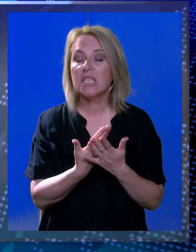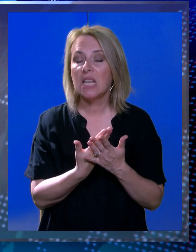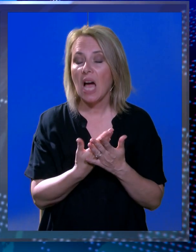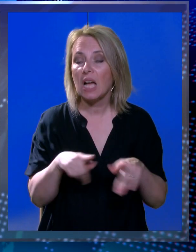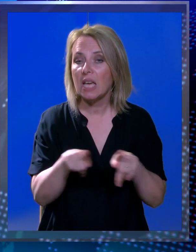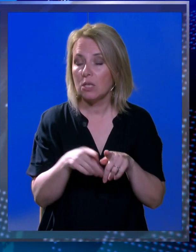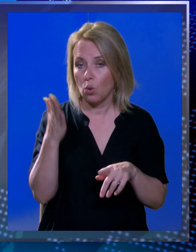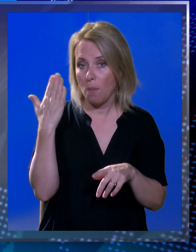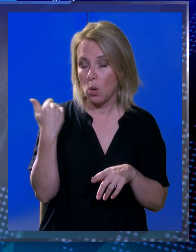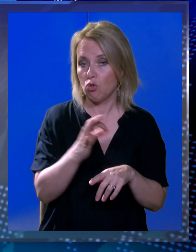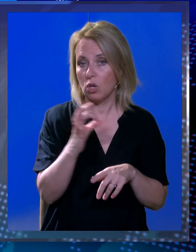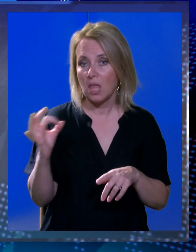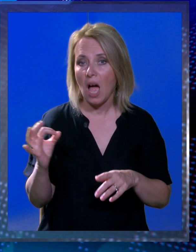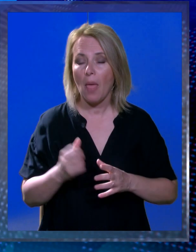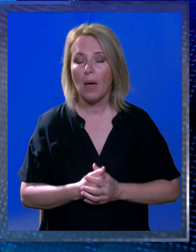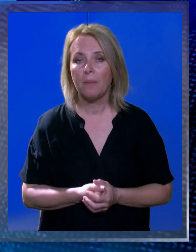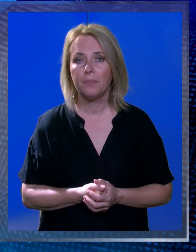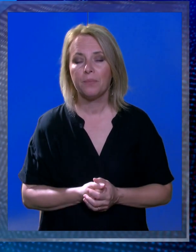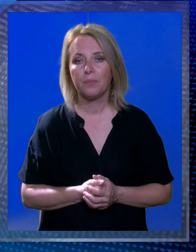podjednaka kao i prethodnog dana